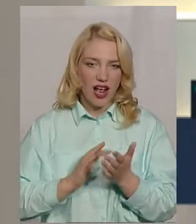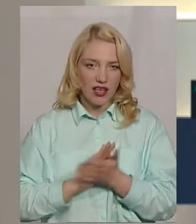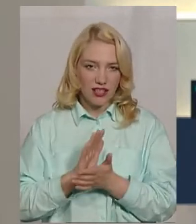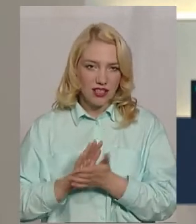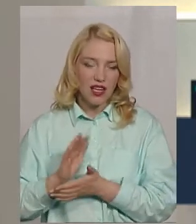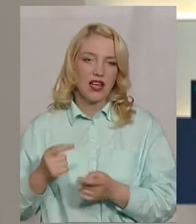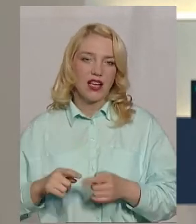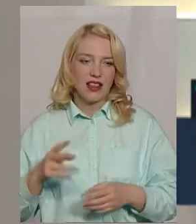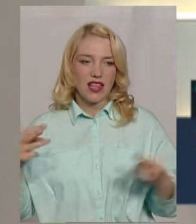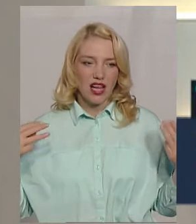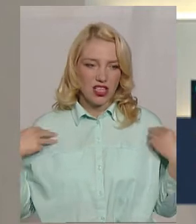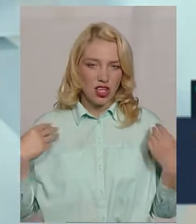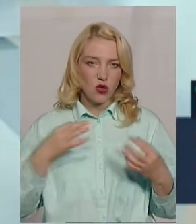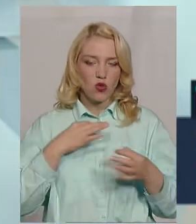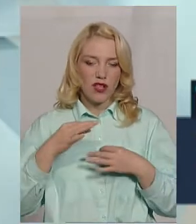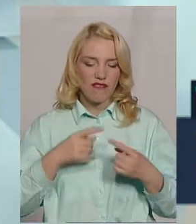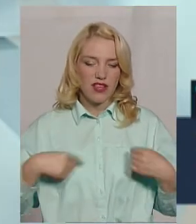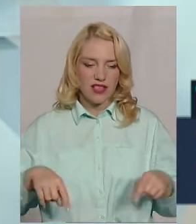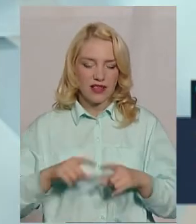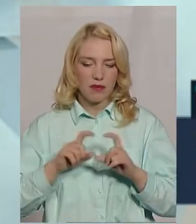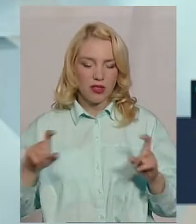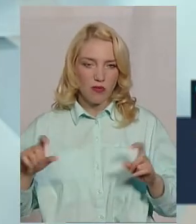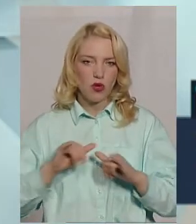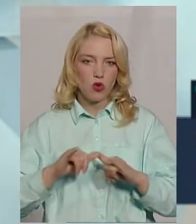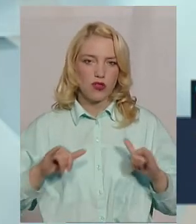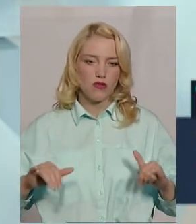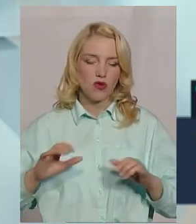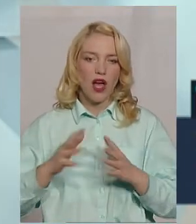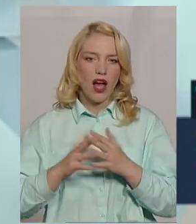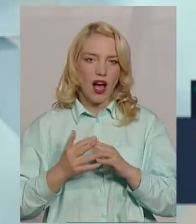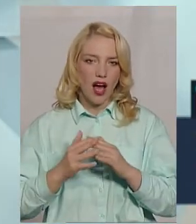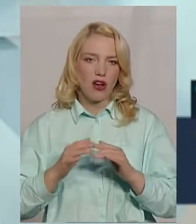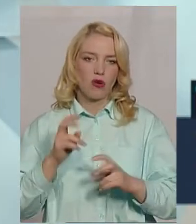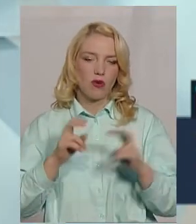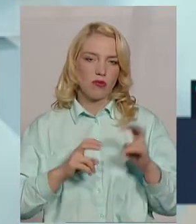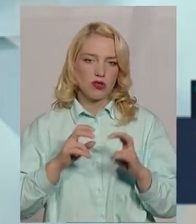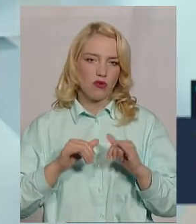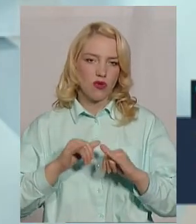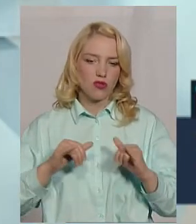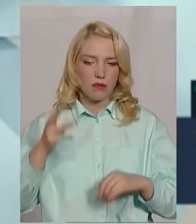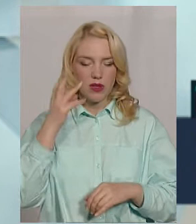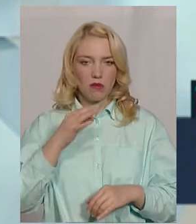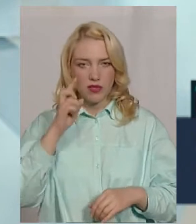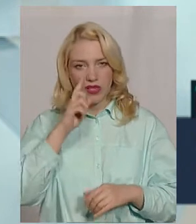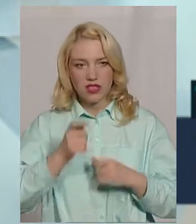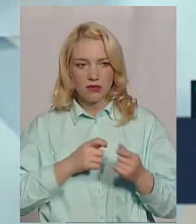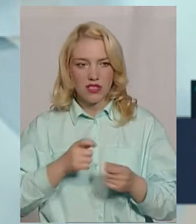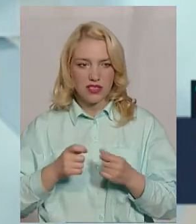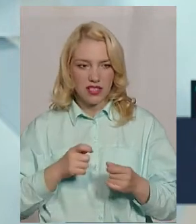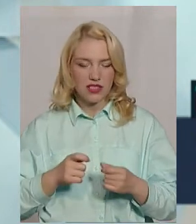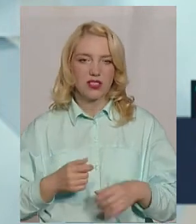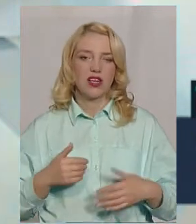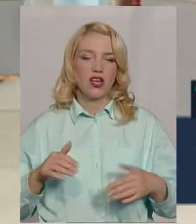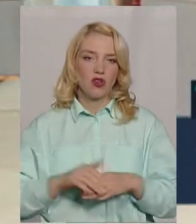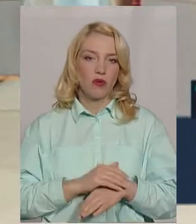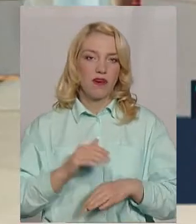консультативного відділу Департаменту розвитку промисловості та агропромислового комплексу Хмельницької обласної державної адміністрації Вандою Сердюк. Добрий